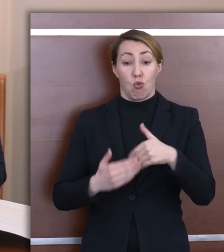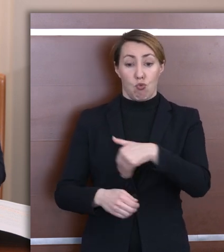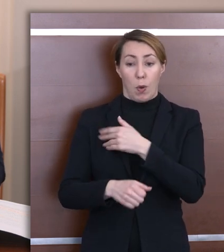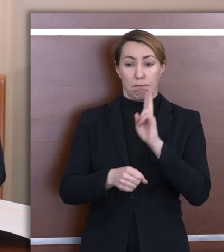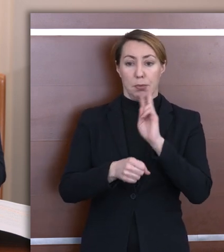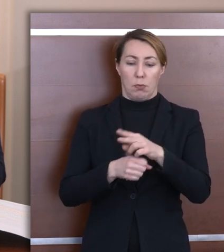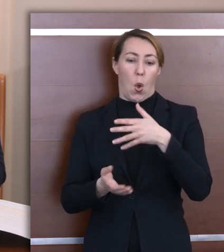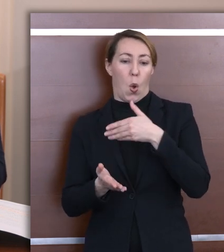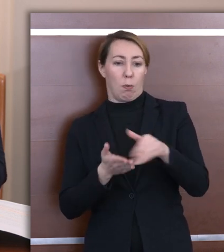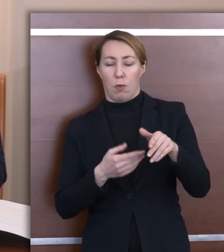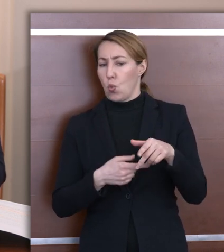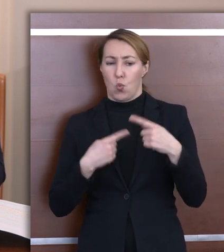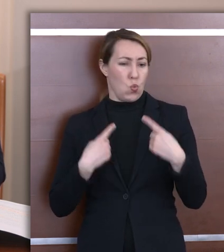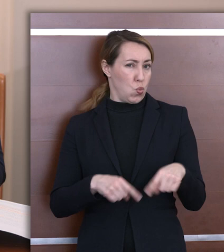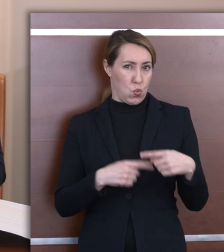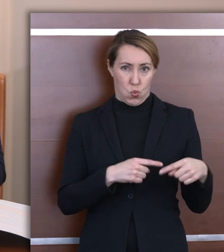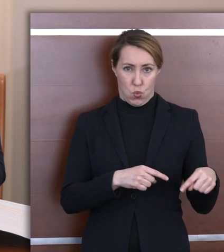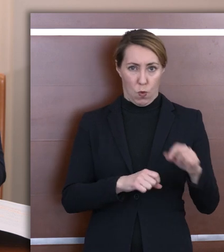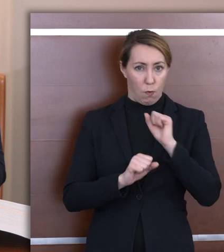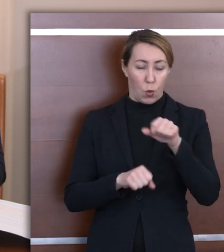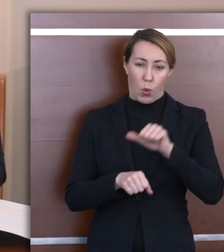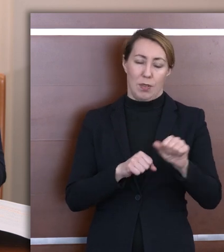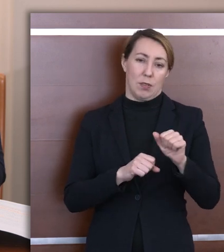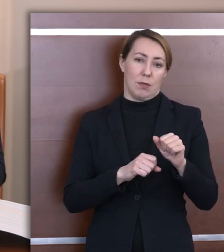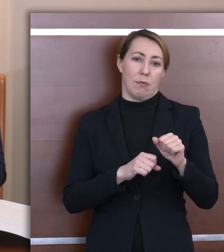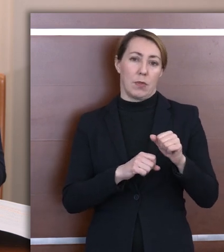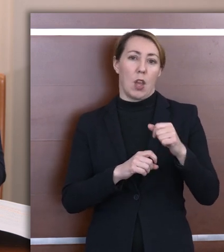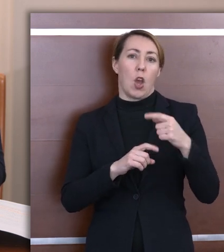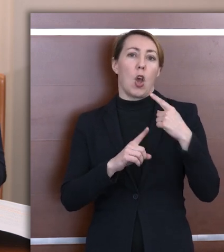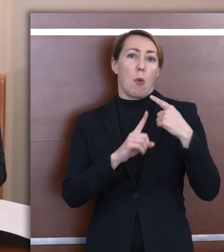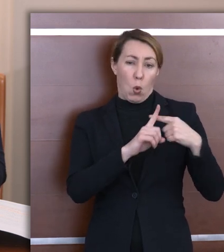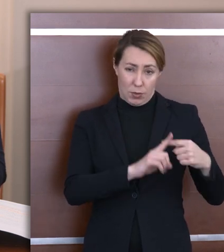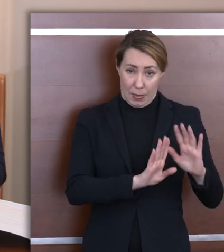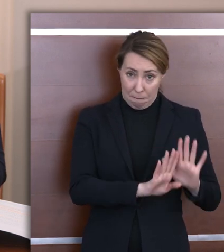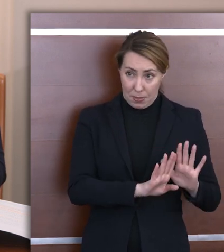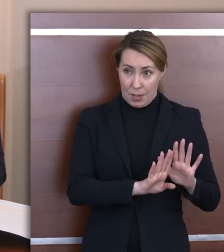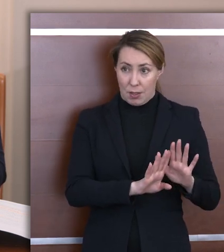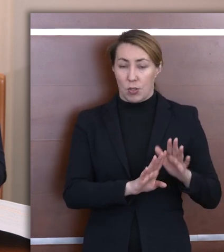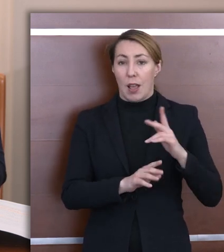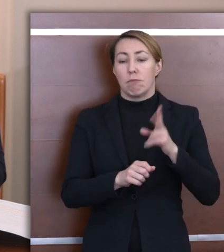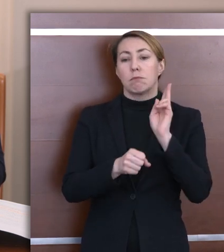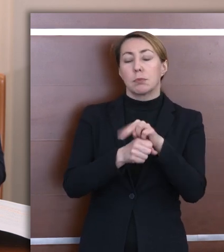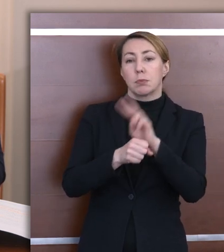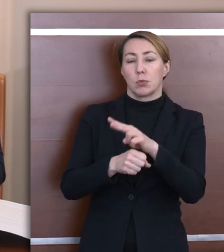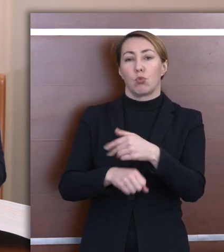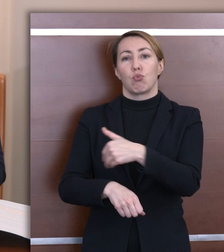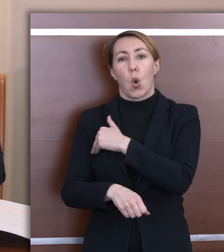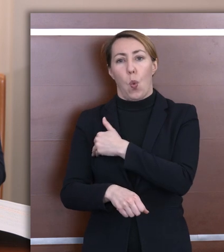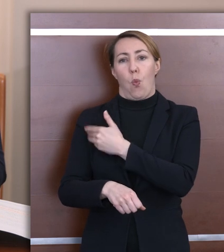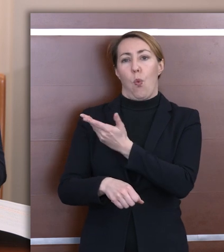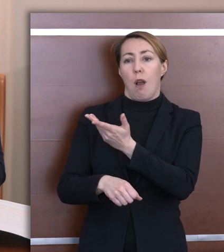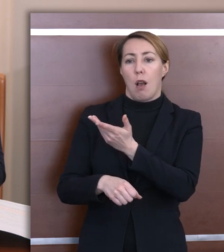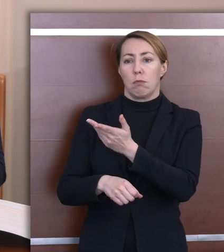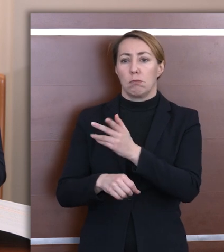szkoły. To tutaj trzeba powiedzieć, pozytywną ocenę wystawić, że rekrutacja tych uczniów odbywała się na